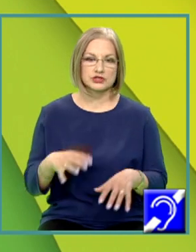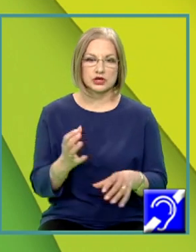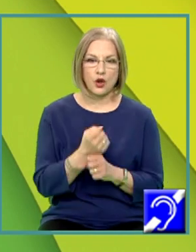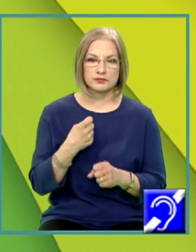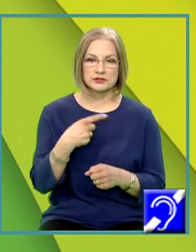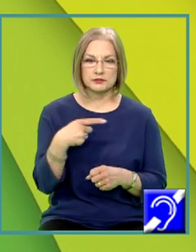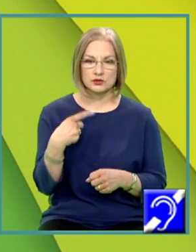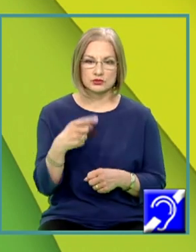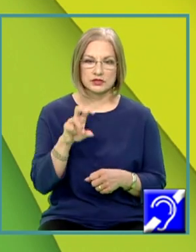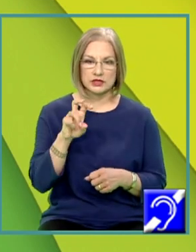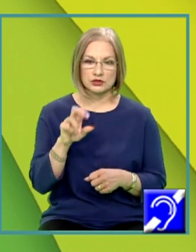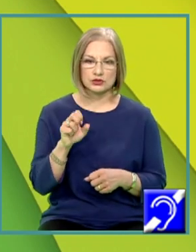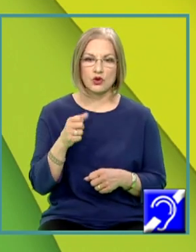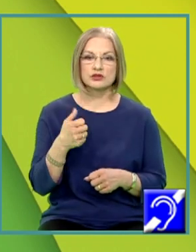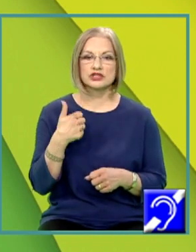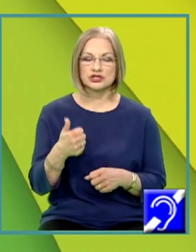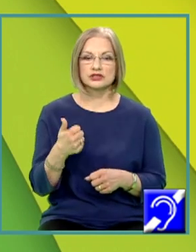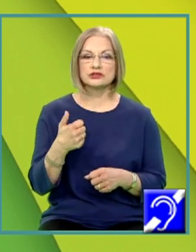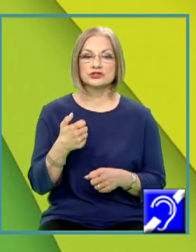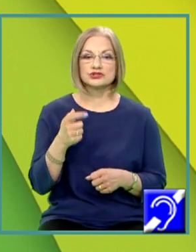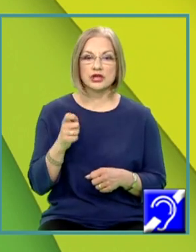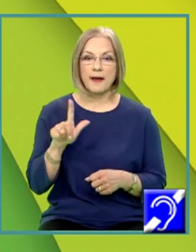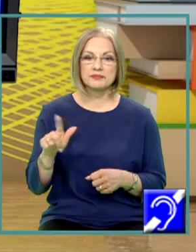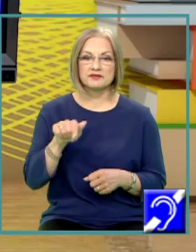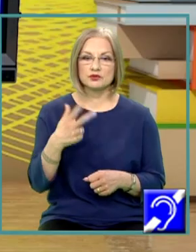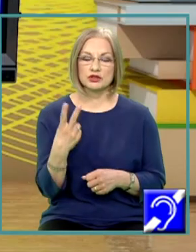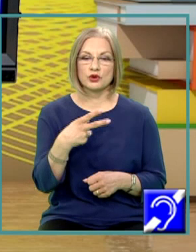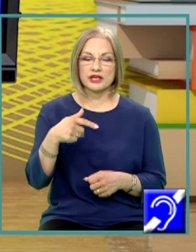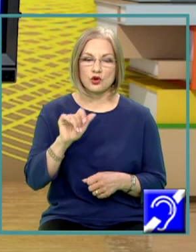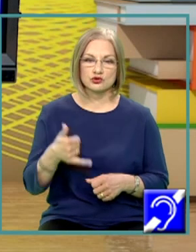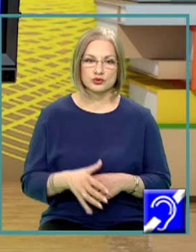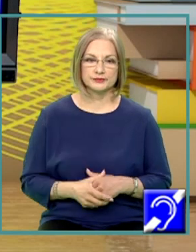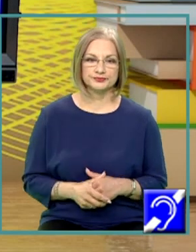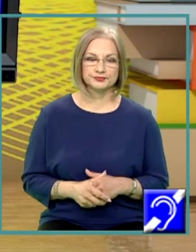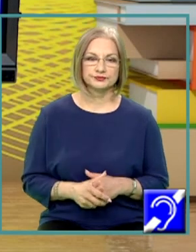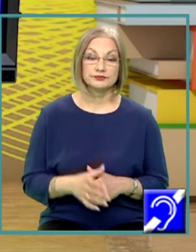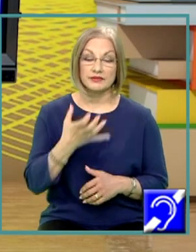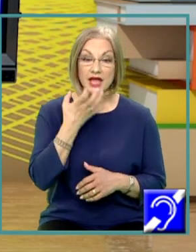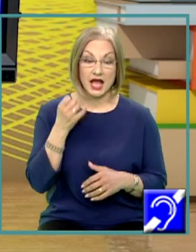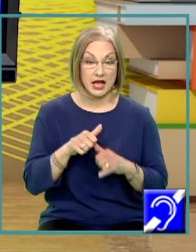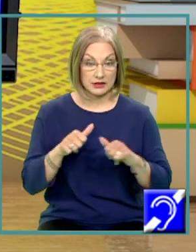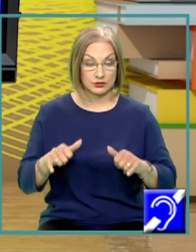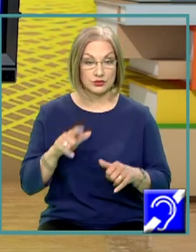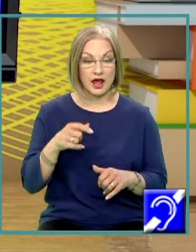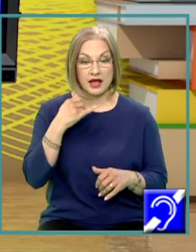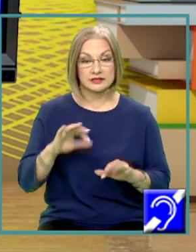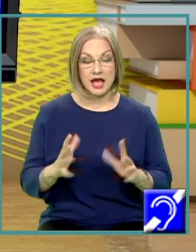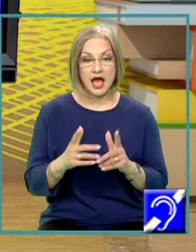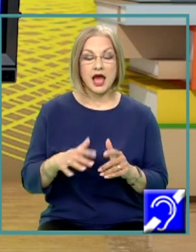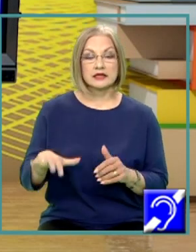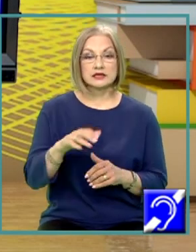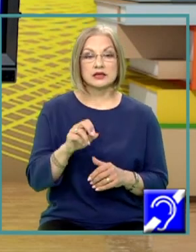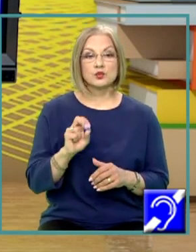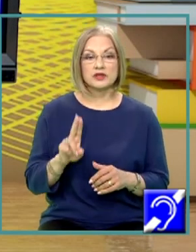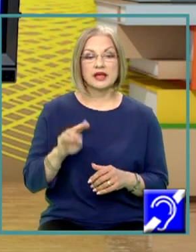1267,2 kilojuli. Căldura care se degajă la arderea unității de masă